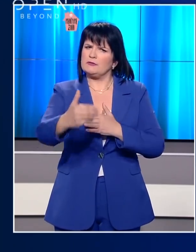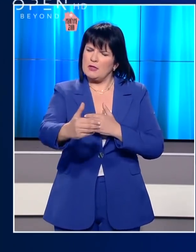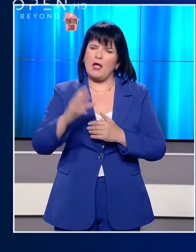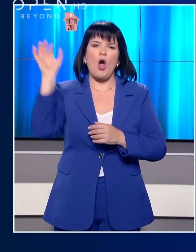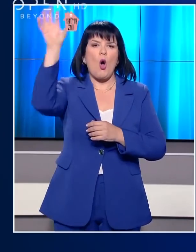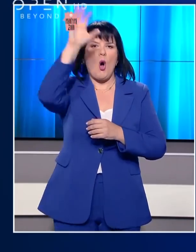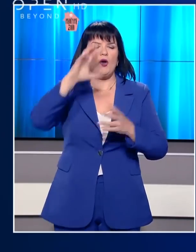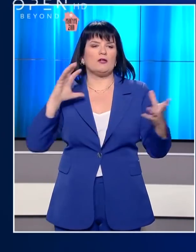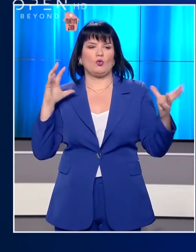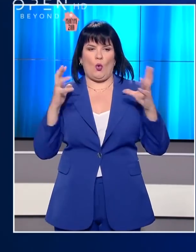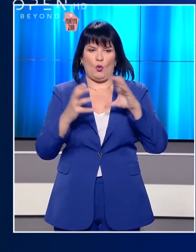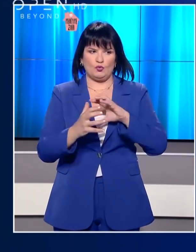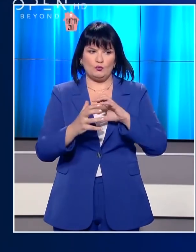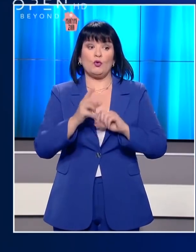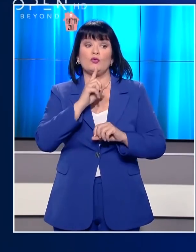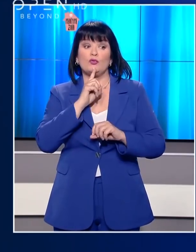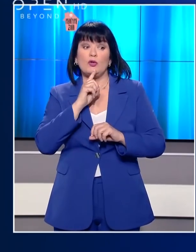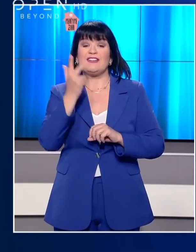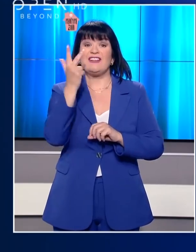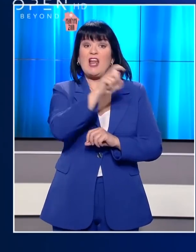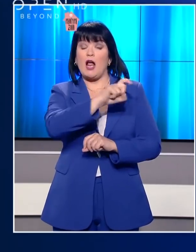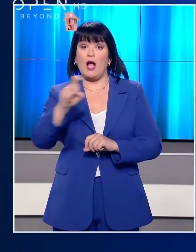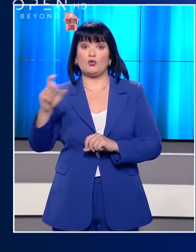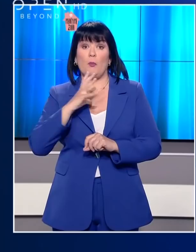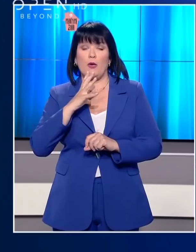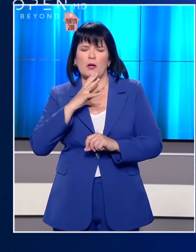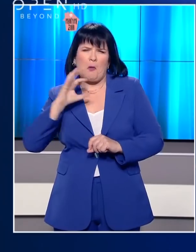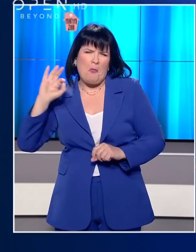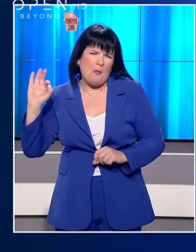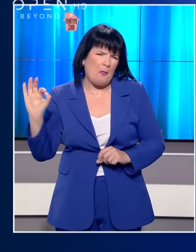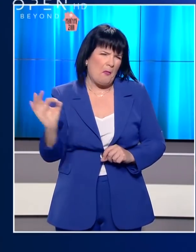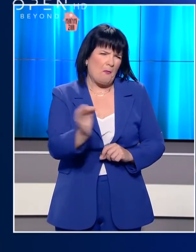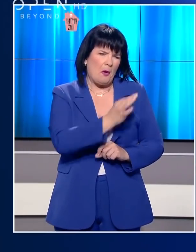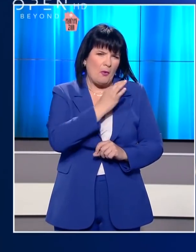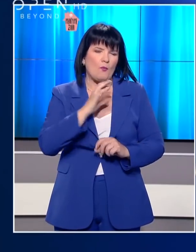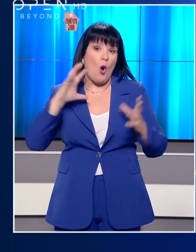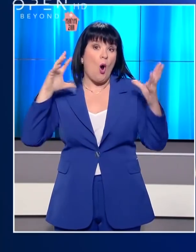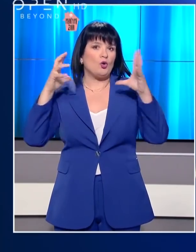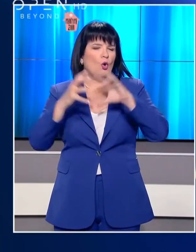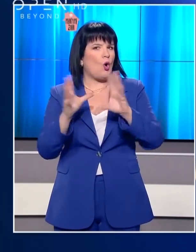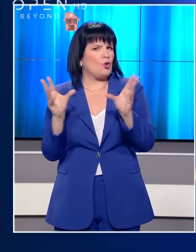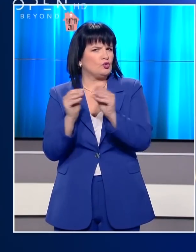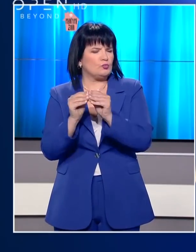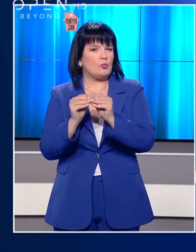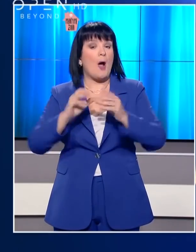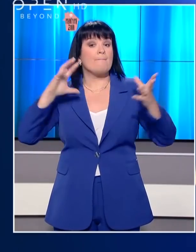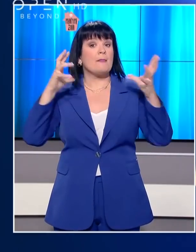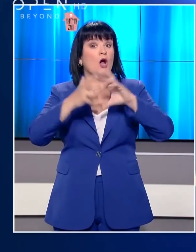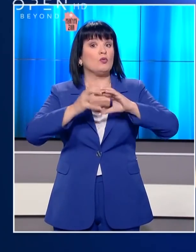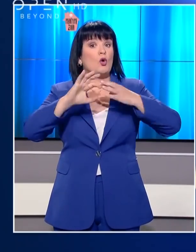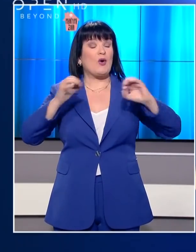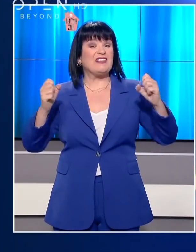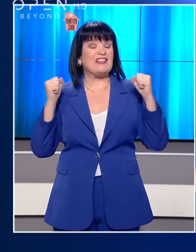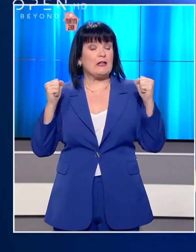σε πολλές γωνιές του πλανήτη. Την ίδια ώρα πάνω από τρία εκατομμύρια άνθρωποι έχουν προσβληθεί από κορονοϊό σε όλο τον κόσμο και ο Παγκόσμιος Οργανισμός